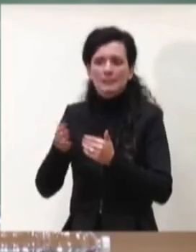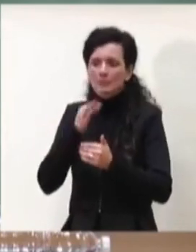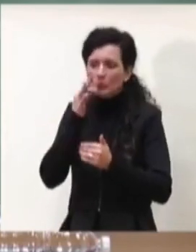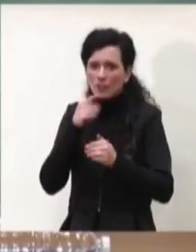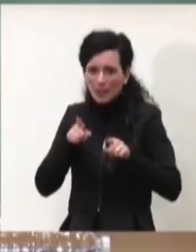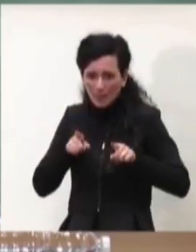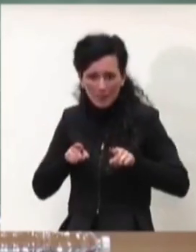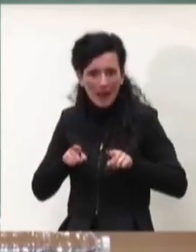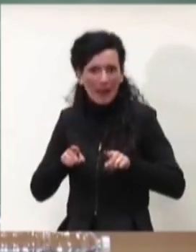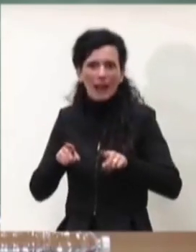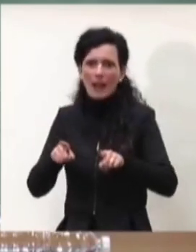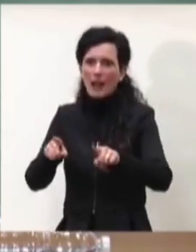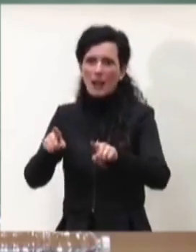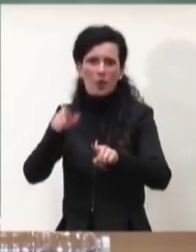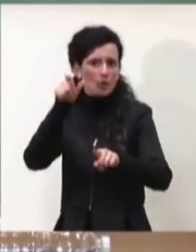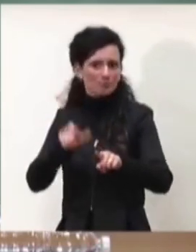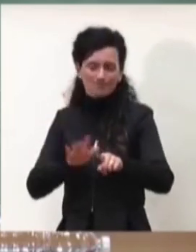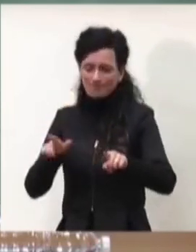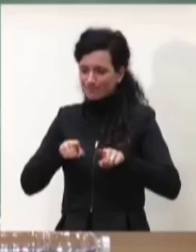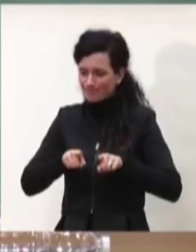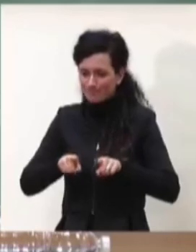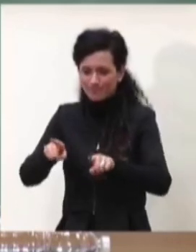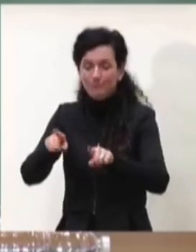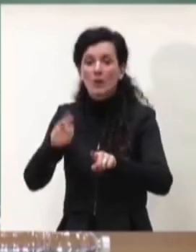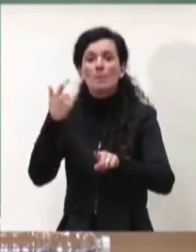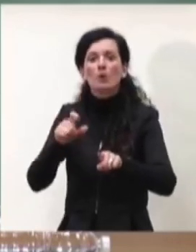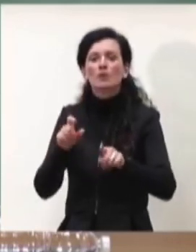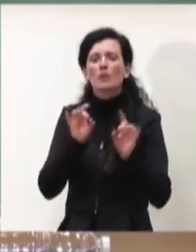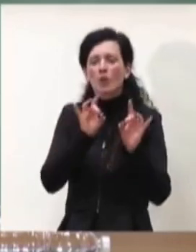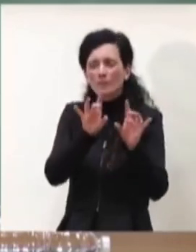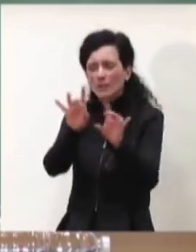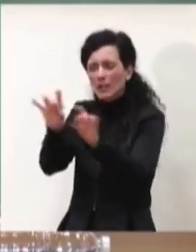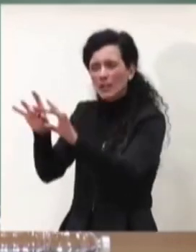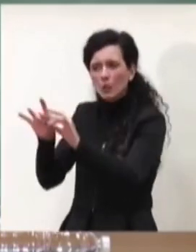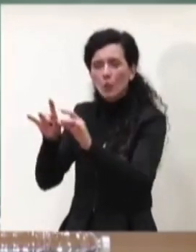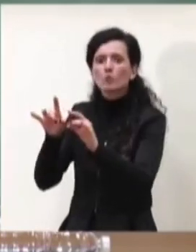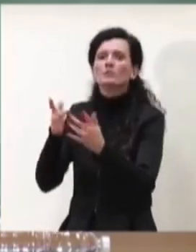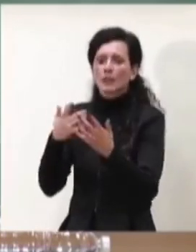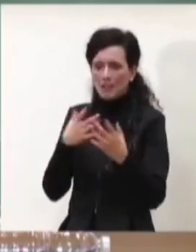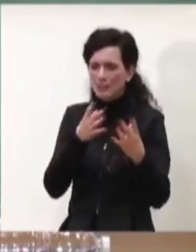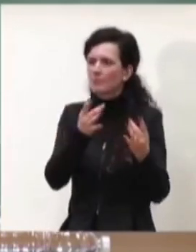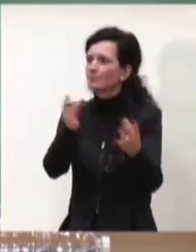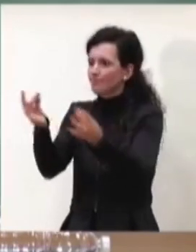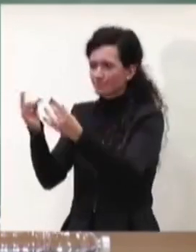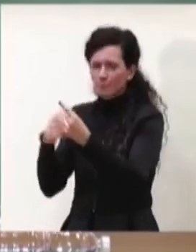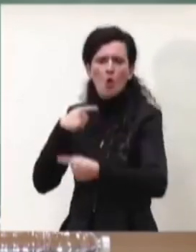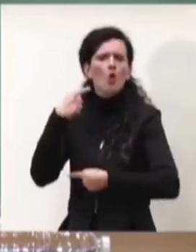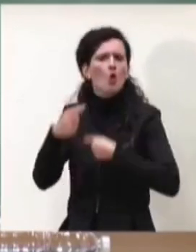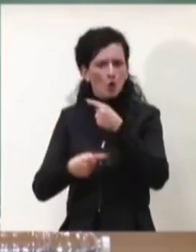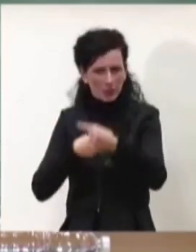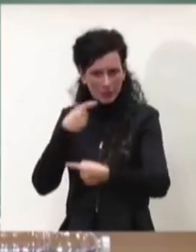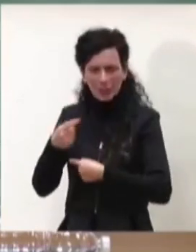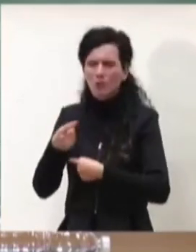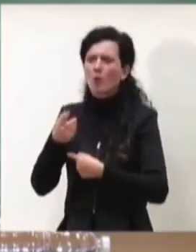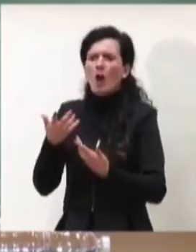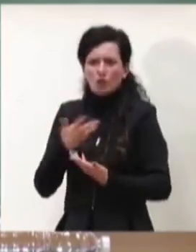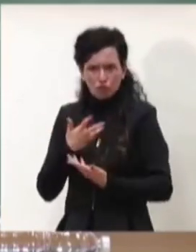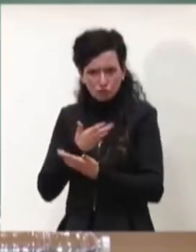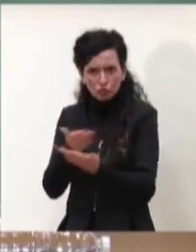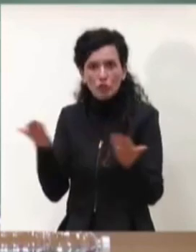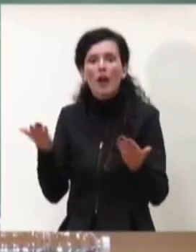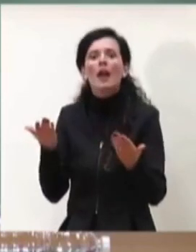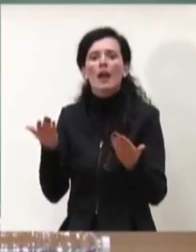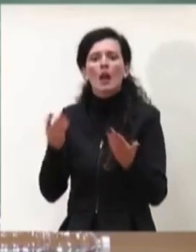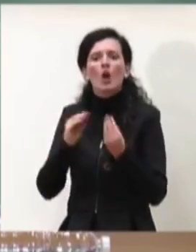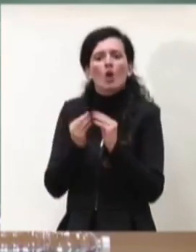senso che comunque la circolazione del virus continuerà o può continuare e che per contenerla bisogna adottare delle misure